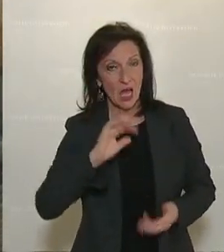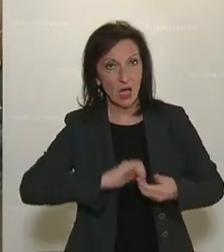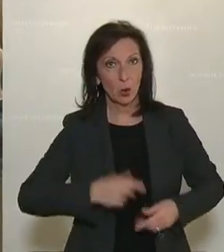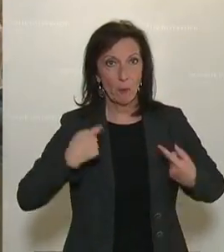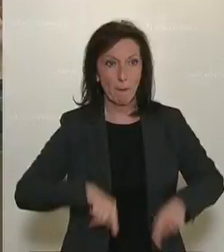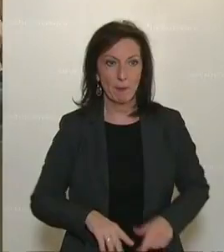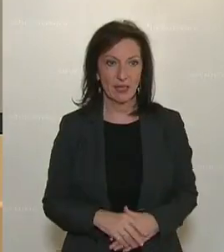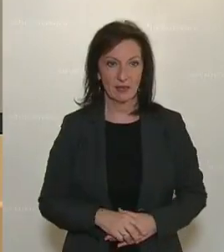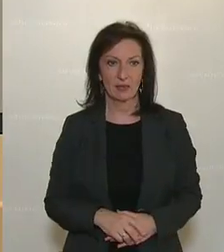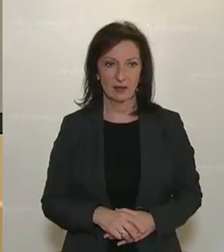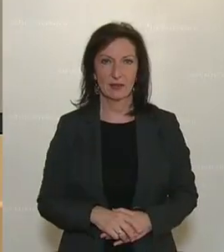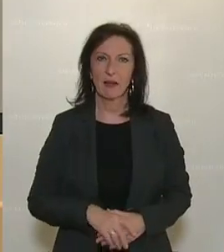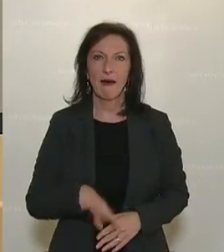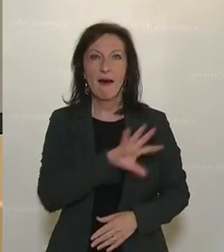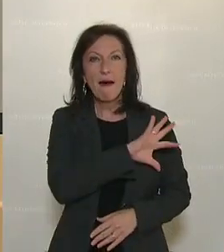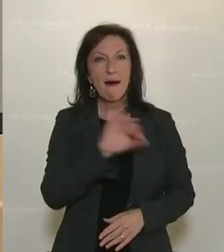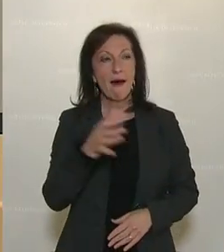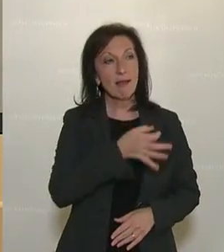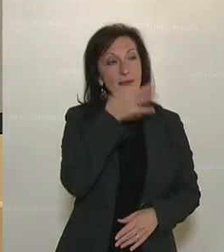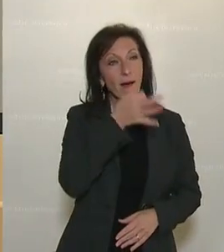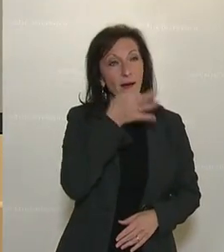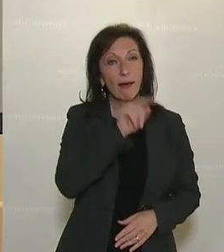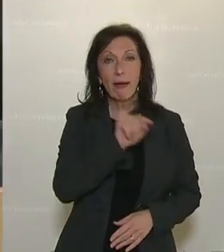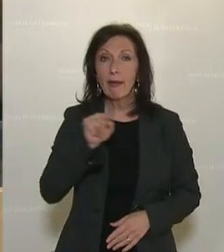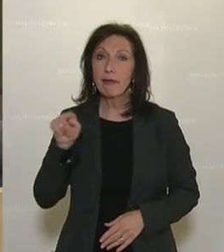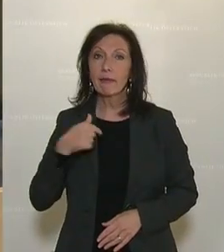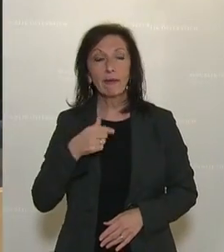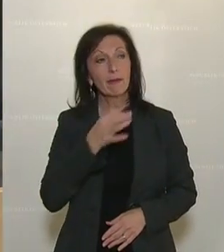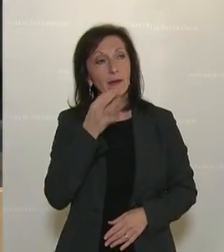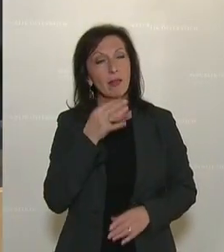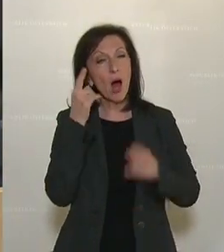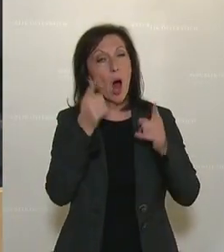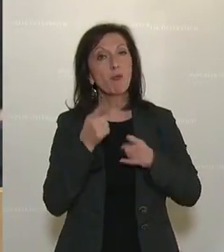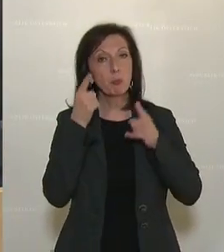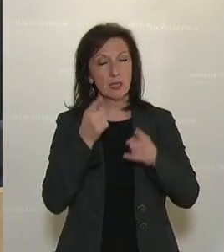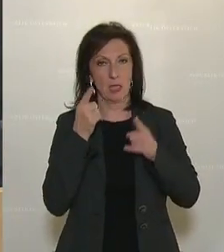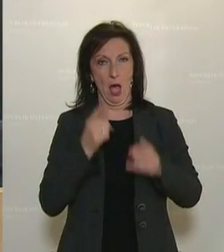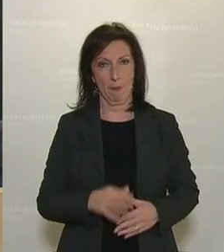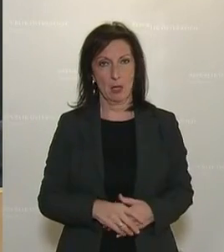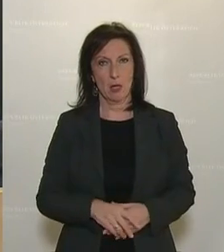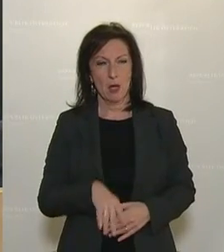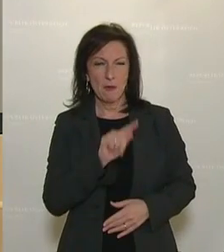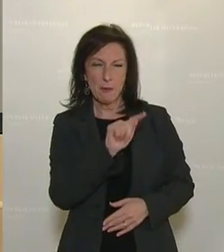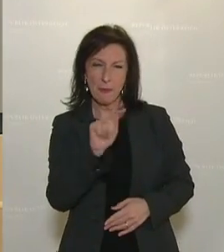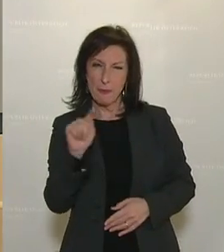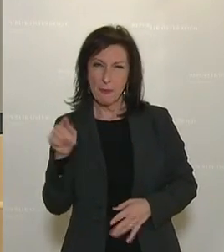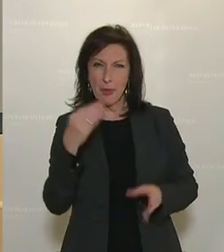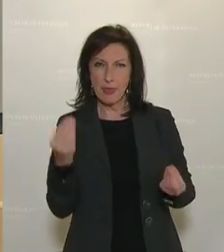mir alle Redebeiträge sehr genau angehört und entscheide, ob es etwas gibt, was